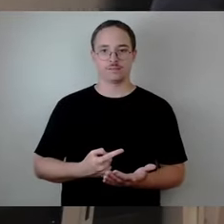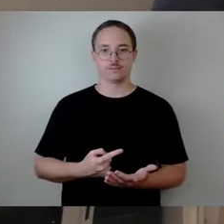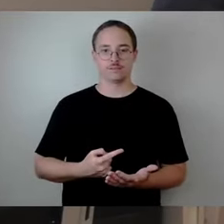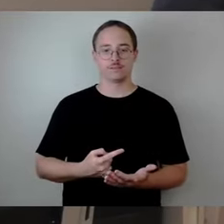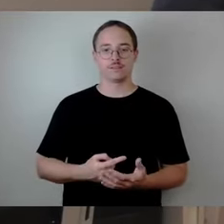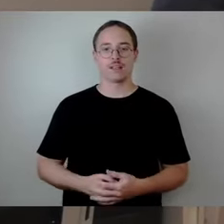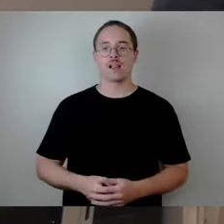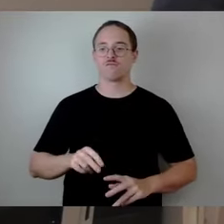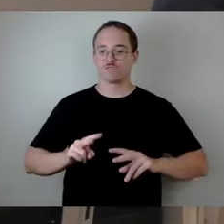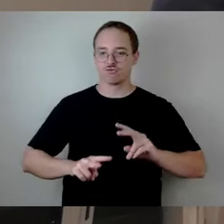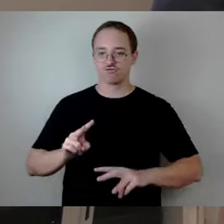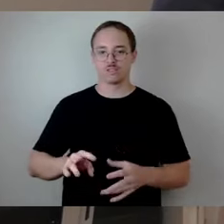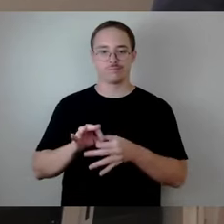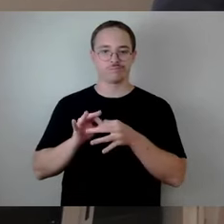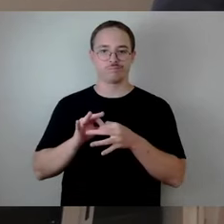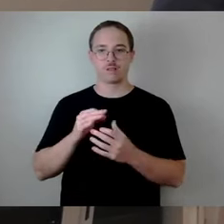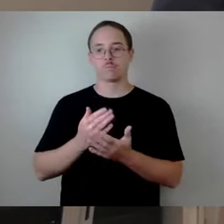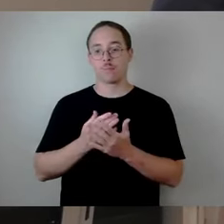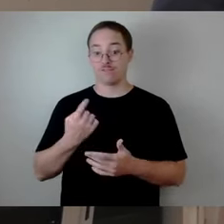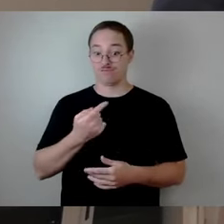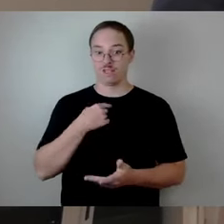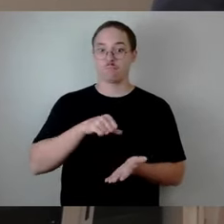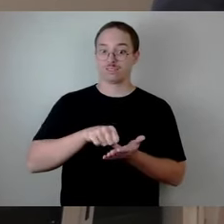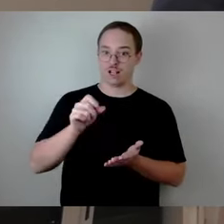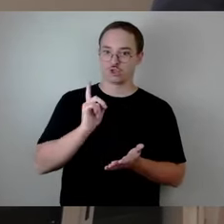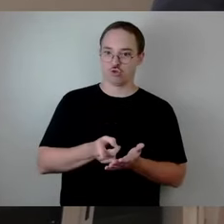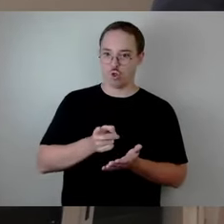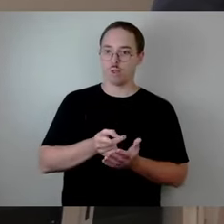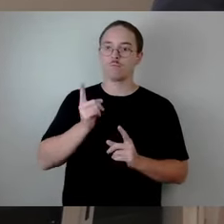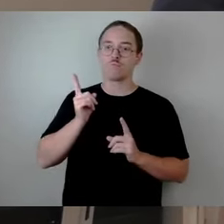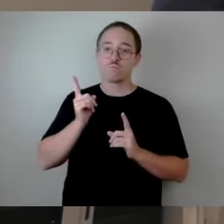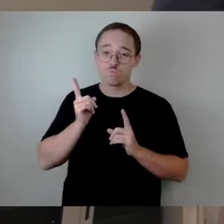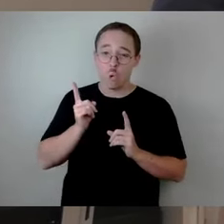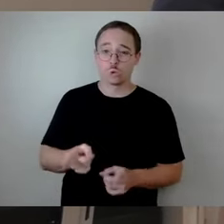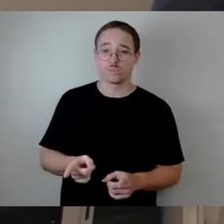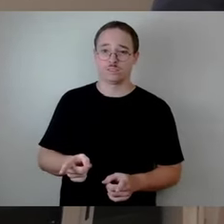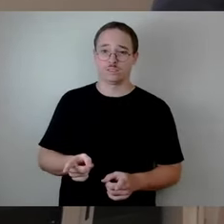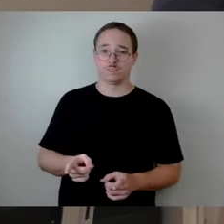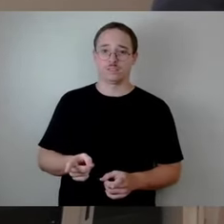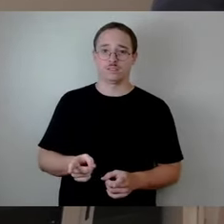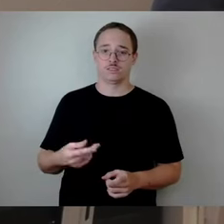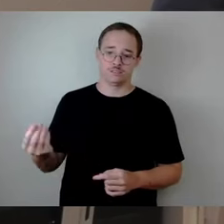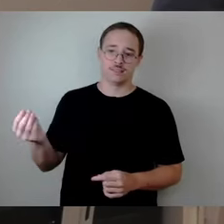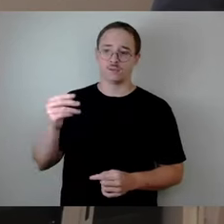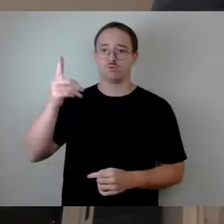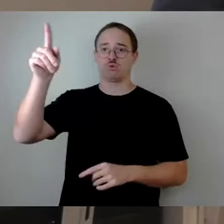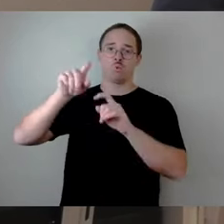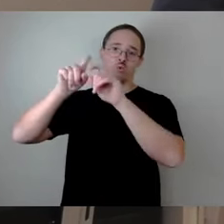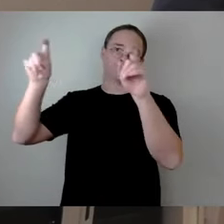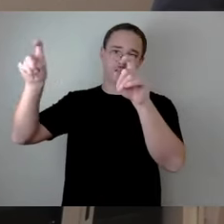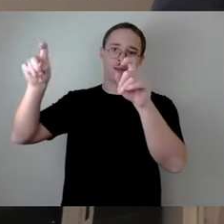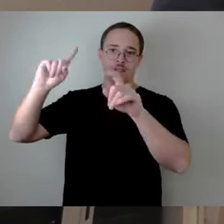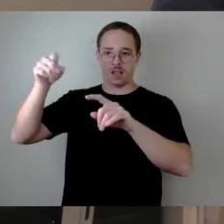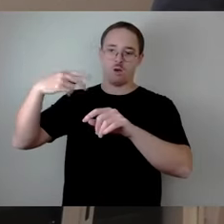insbesondere wenn wir sie bezahlen sollen, dass wir dann auf der anderen Seite von den Unternehmen auch jemanden mit am Tisch